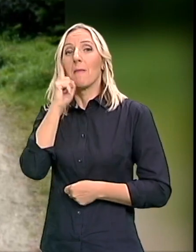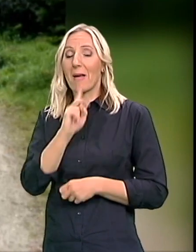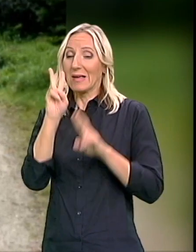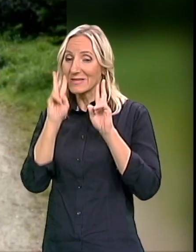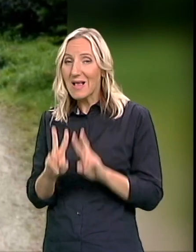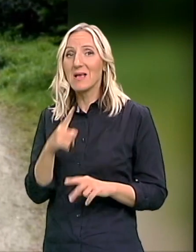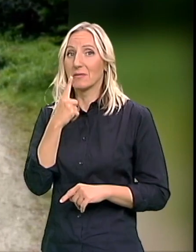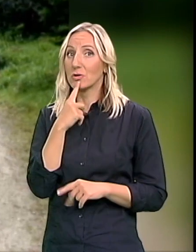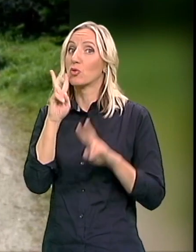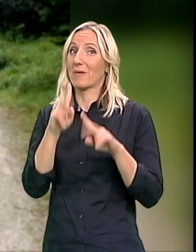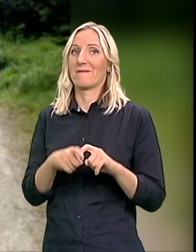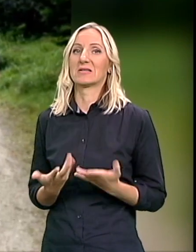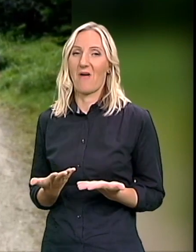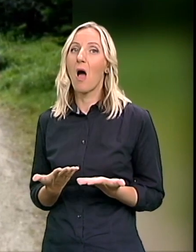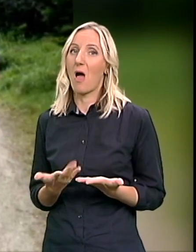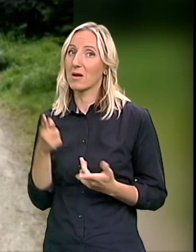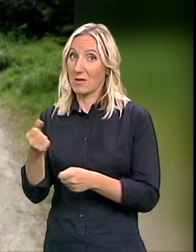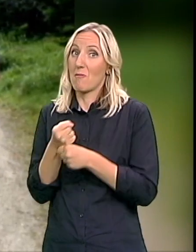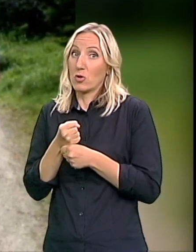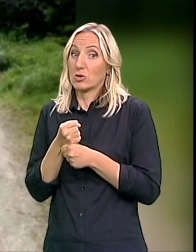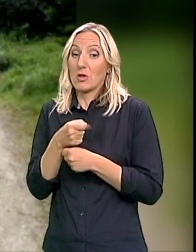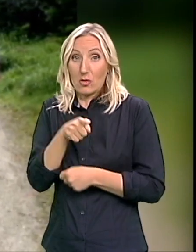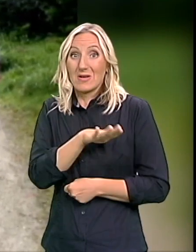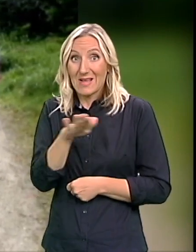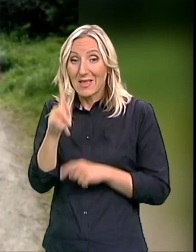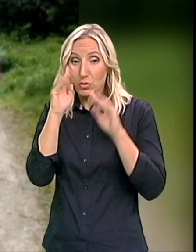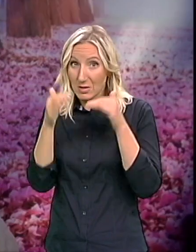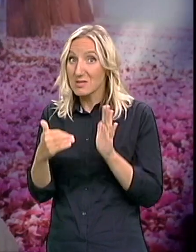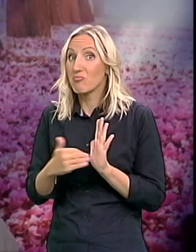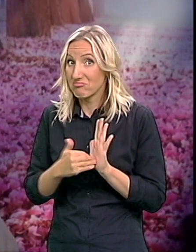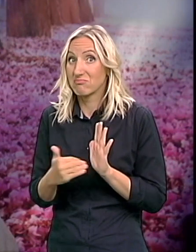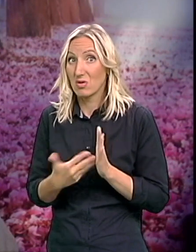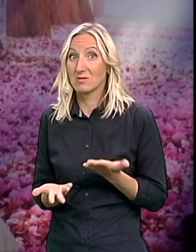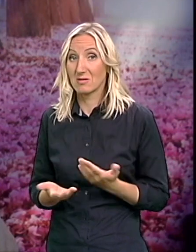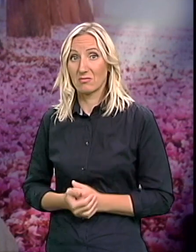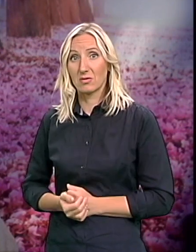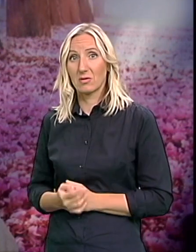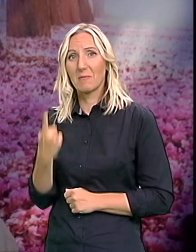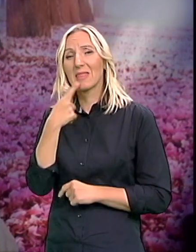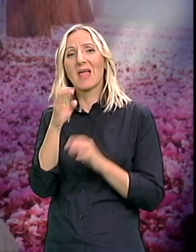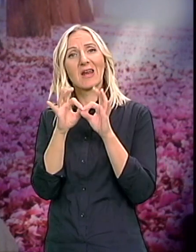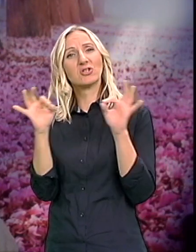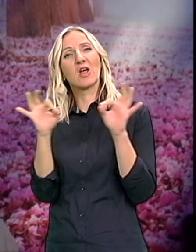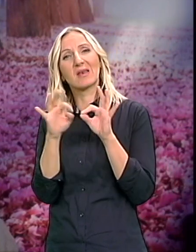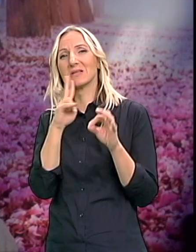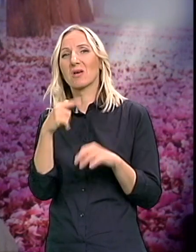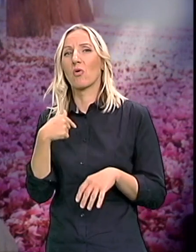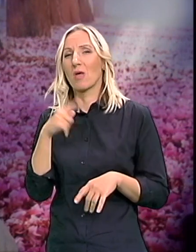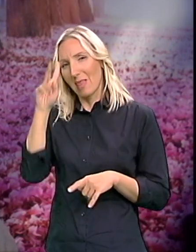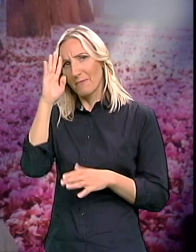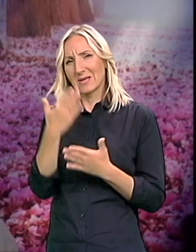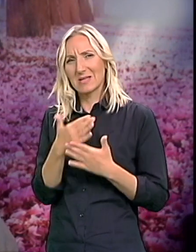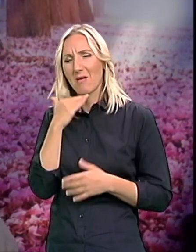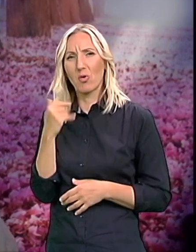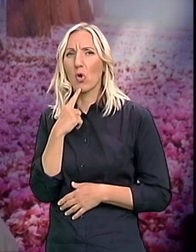pričaju prave stvari Da je to za decu sa autizmom Ima jedna rečenica Koju ja baš ne priznajem